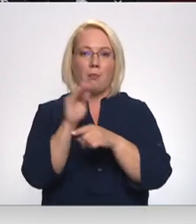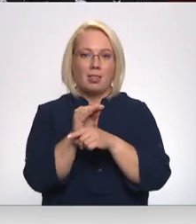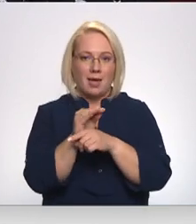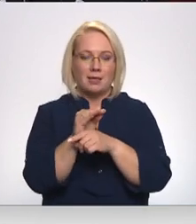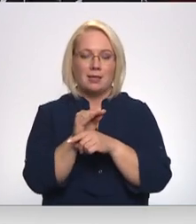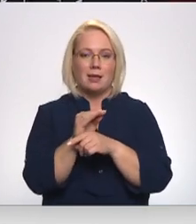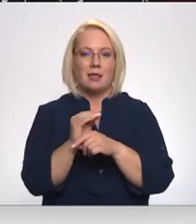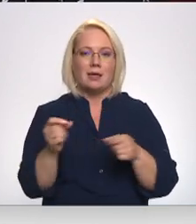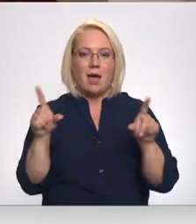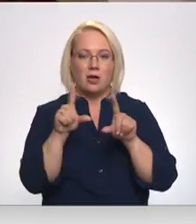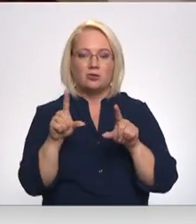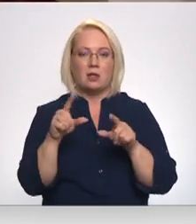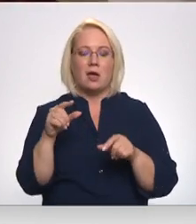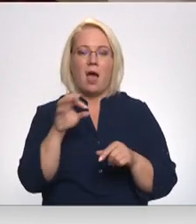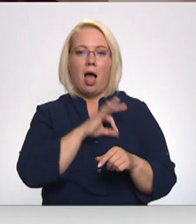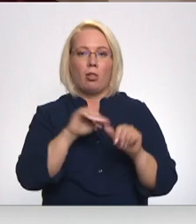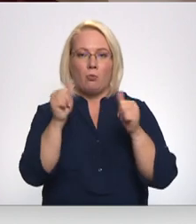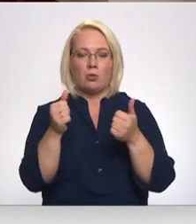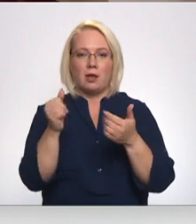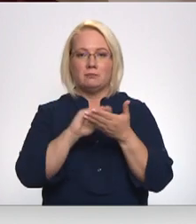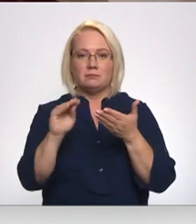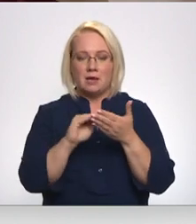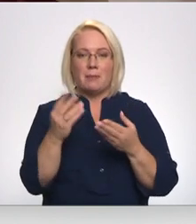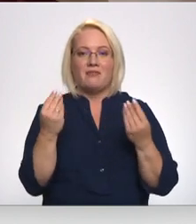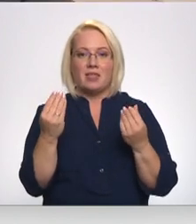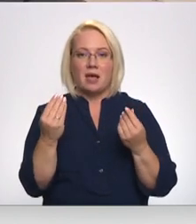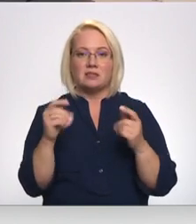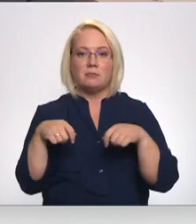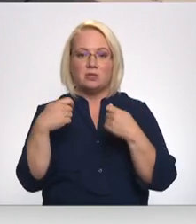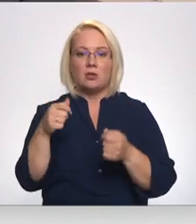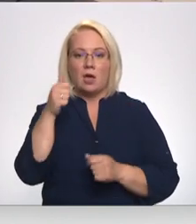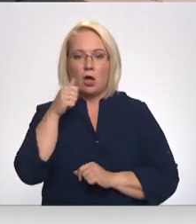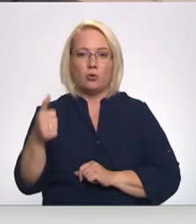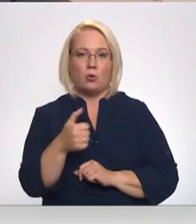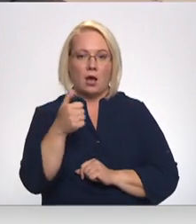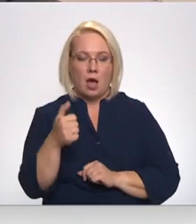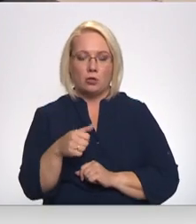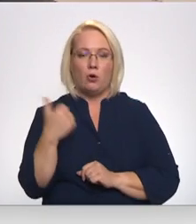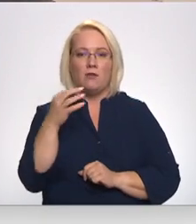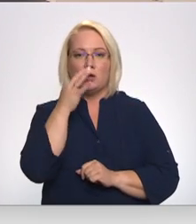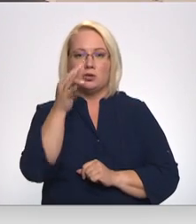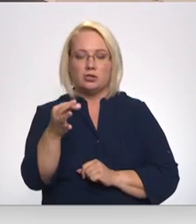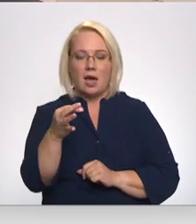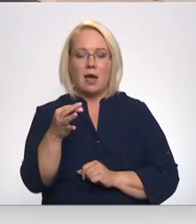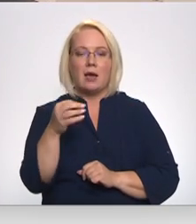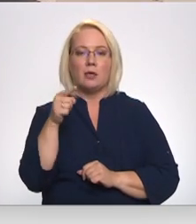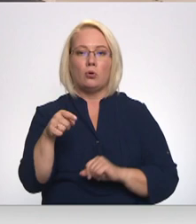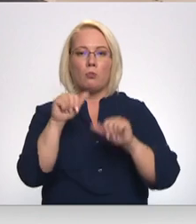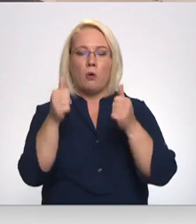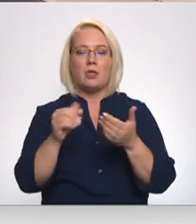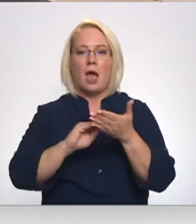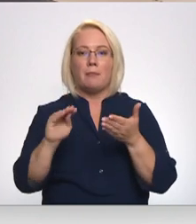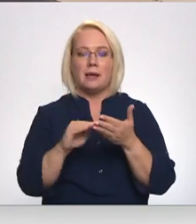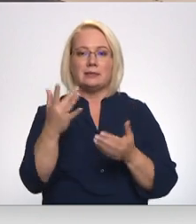modelī ir aprakstīta, finansējums katru gadu būs jāpiešķir no jauna. Šajā modelī ir aprakstīts, cik daudz naudas medīķa algām vajadzēs,